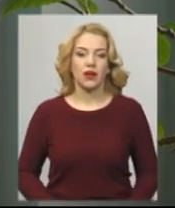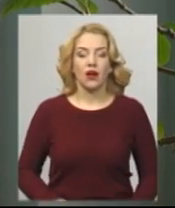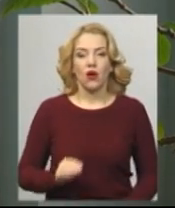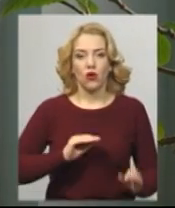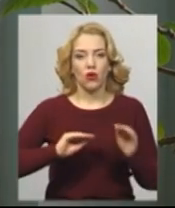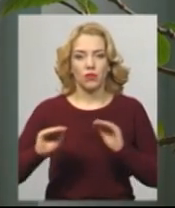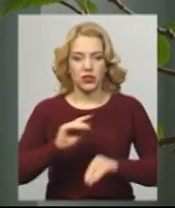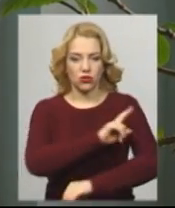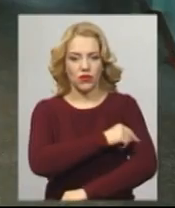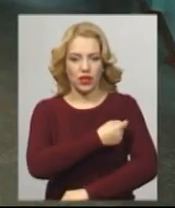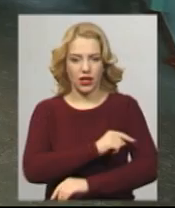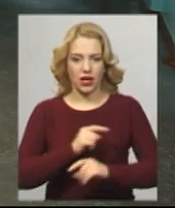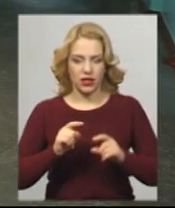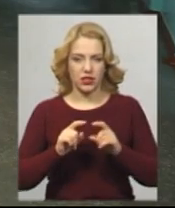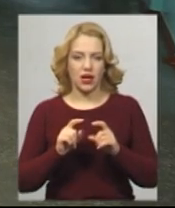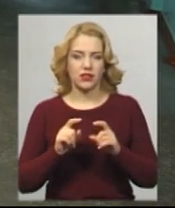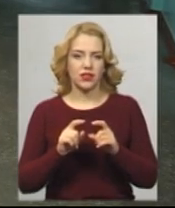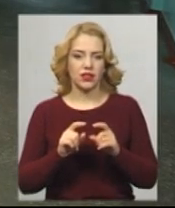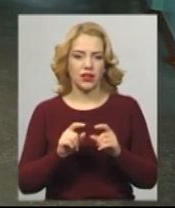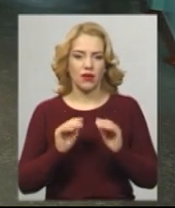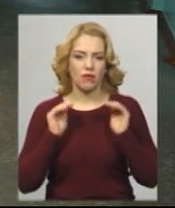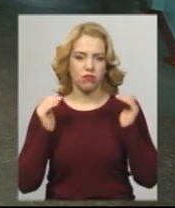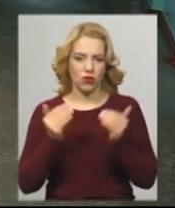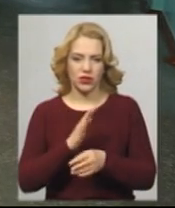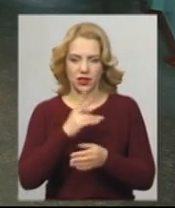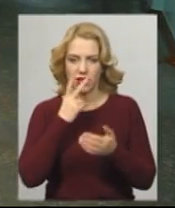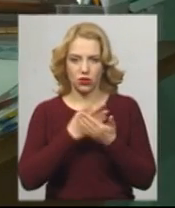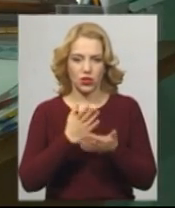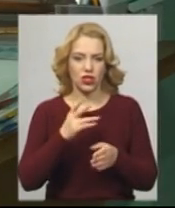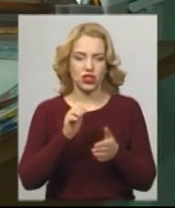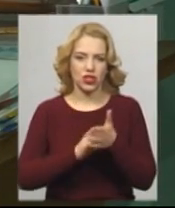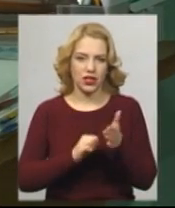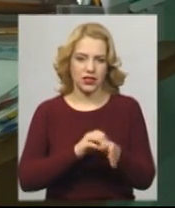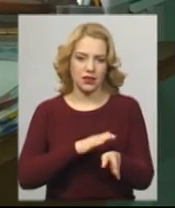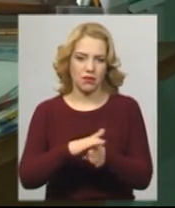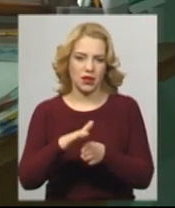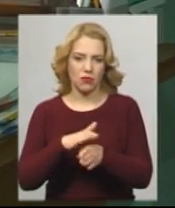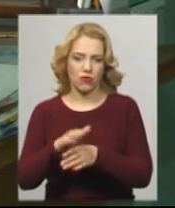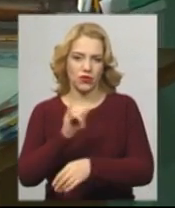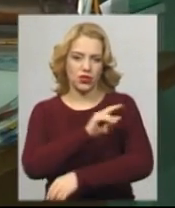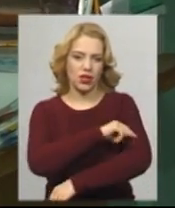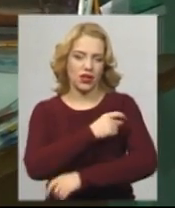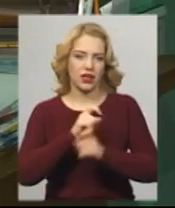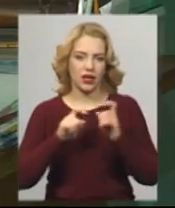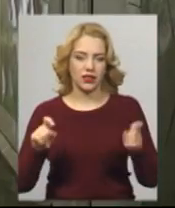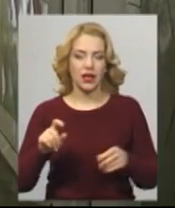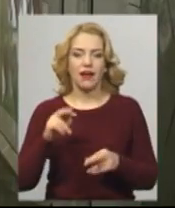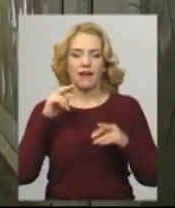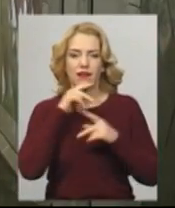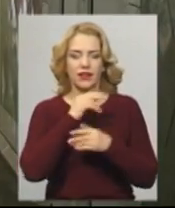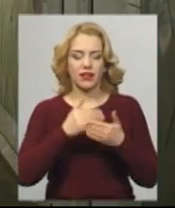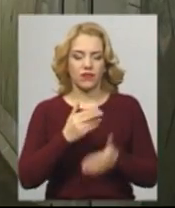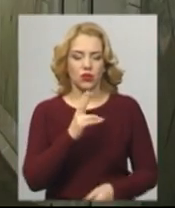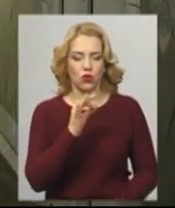лікарняні бокси не демонструють через переповненість у лікарні. Оксана Піддубна додає, ліків від коронавірусу не існує. Та існує інша